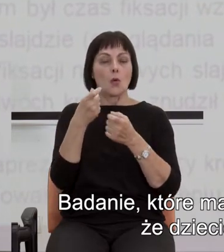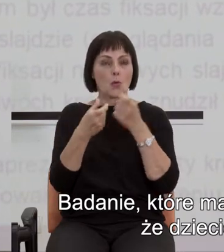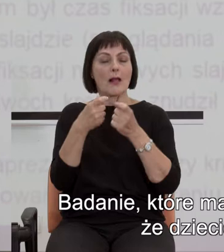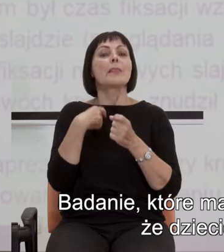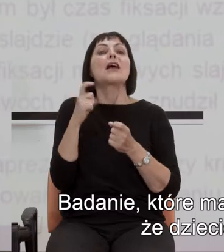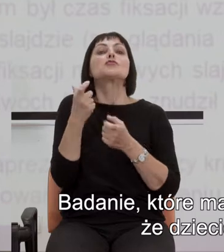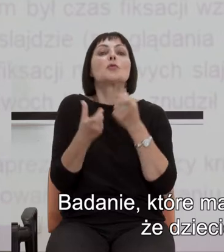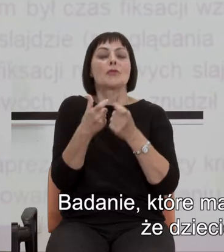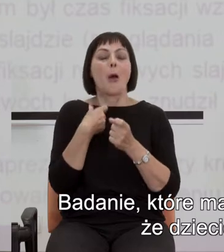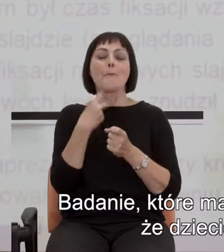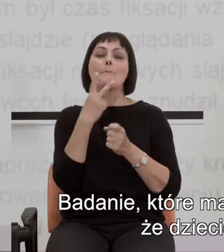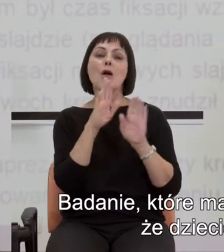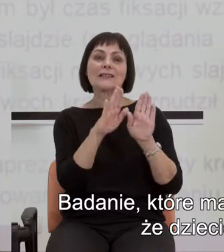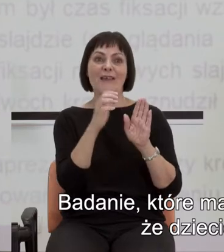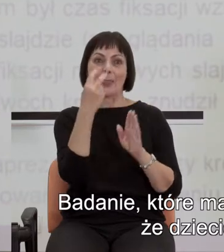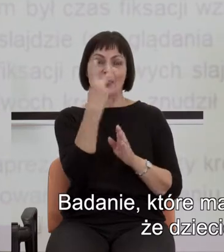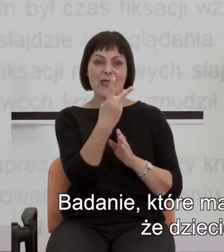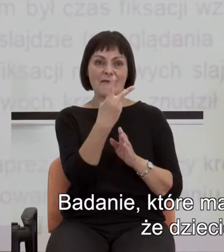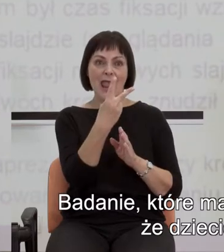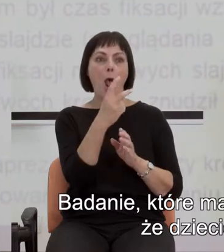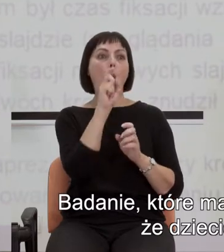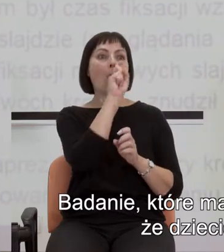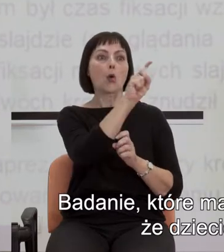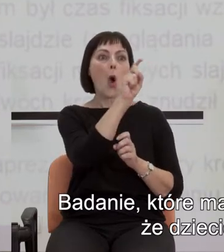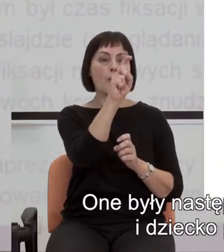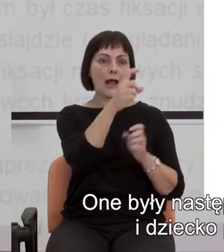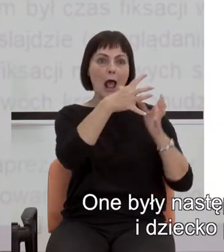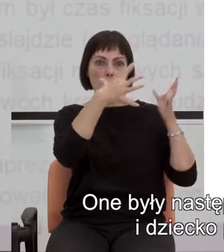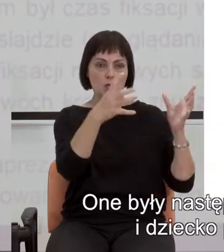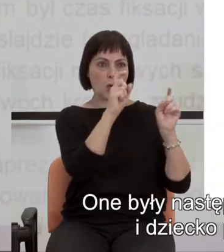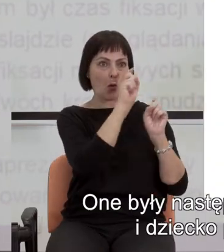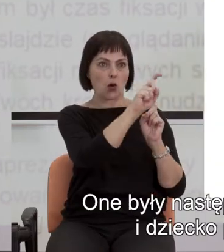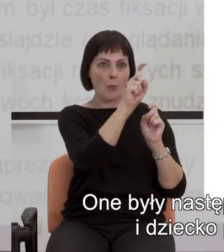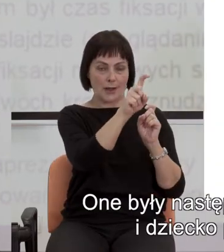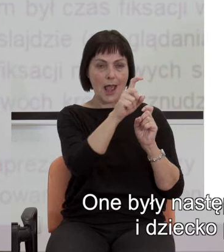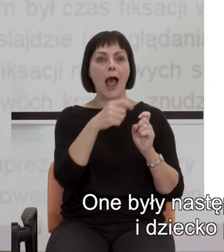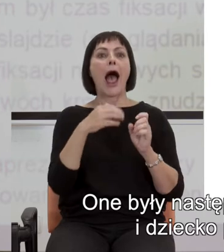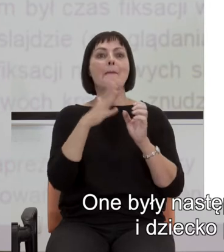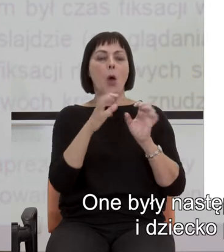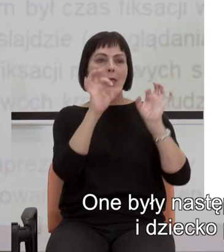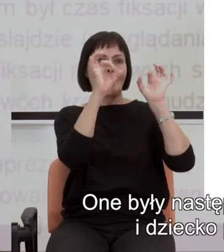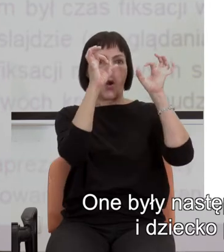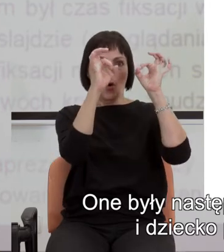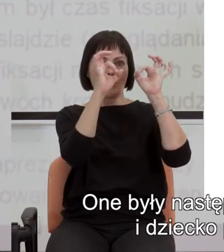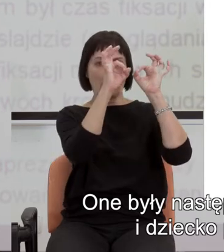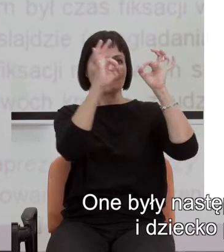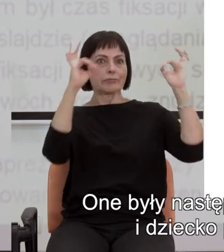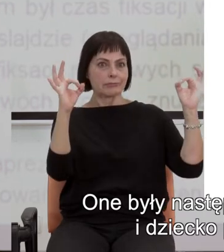w ten sposób, że dzieciom pokazywano najpierw dwie duże kropki. One były następnie rozsuwane.